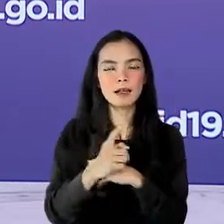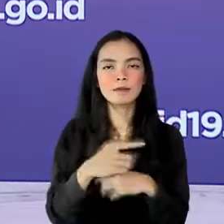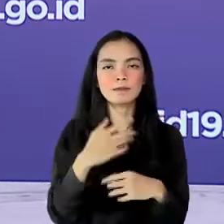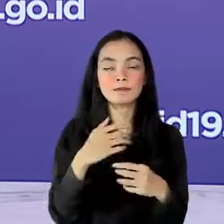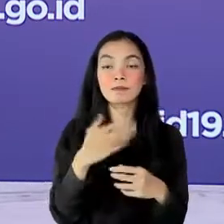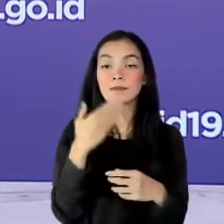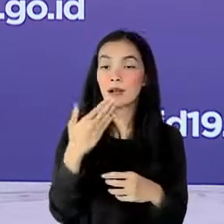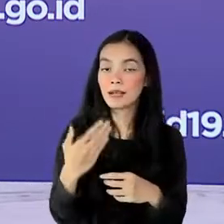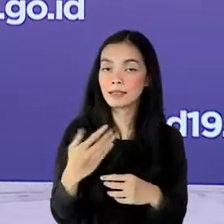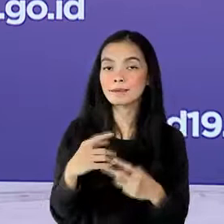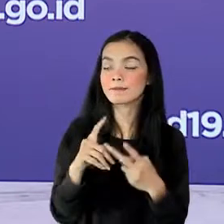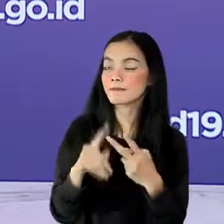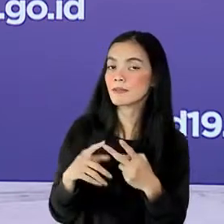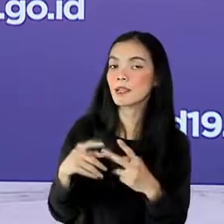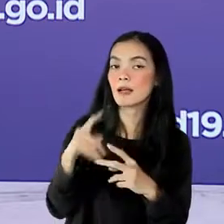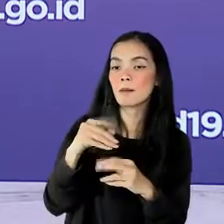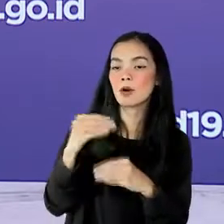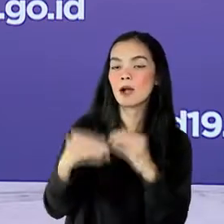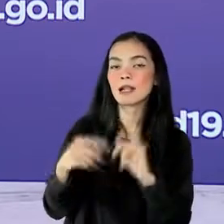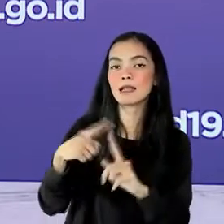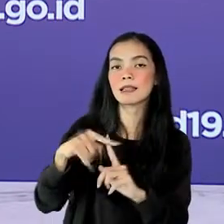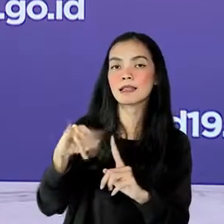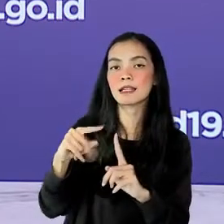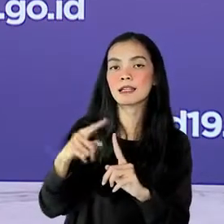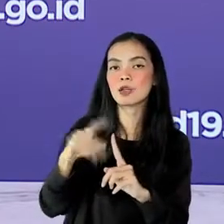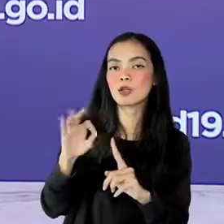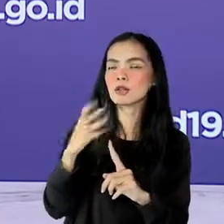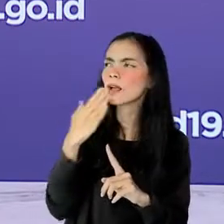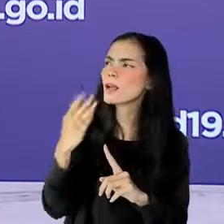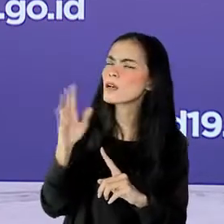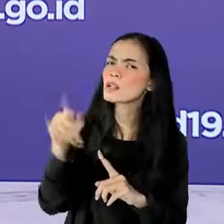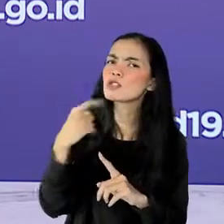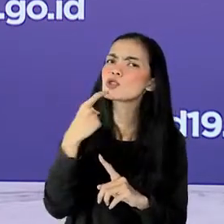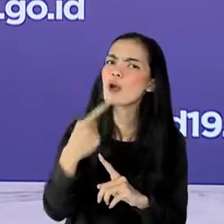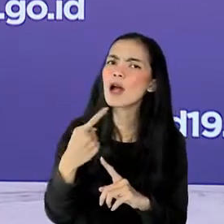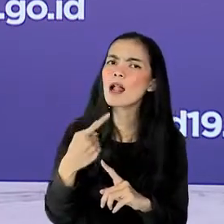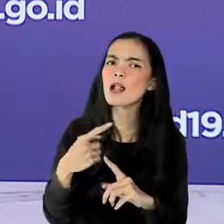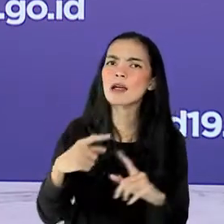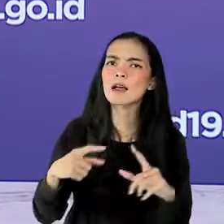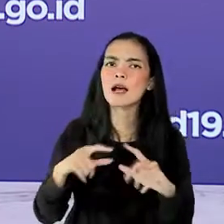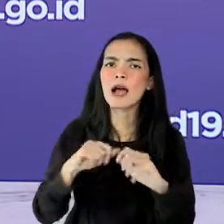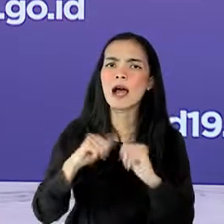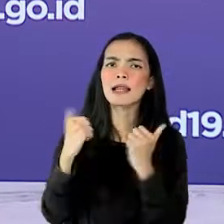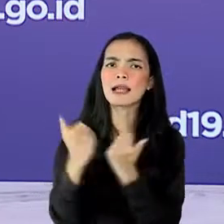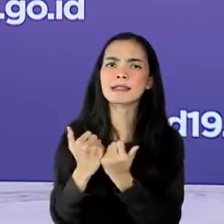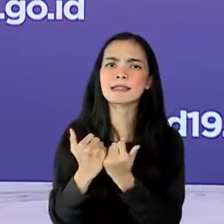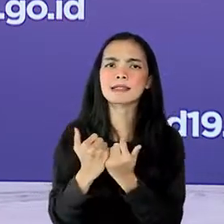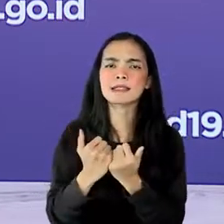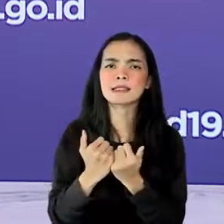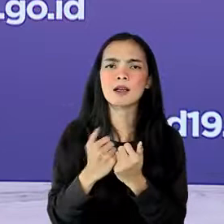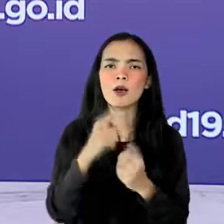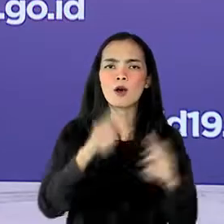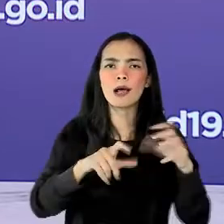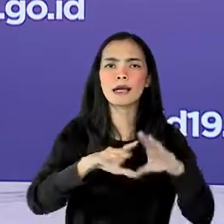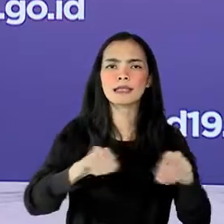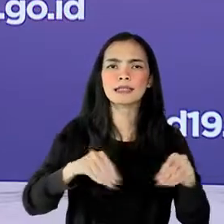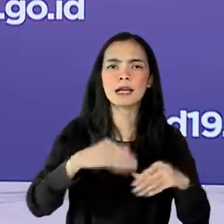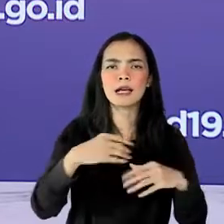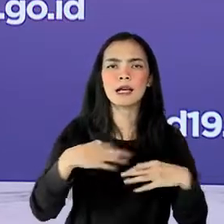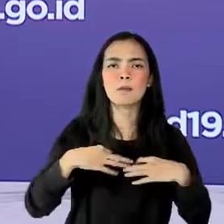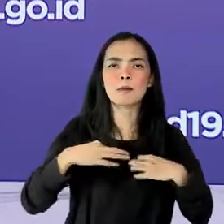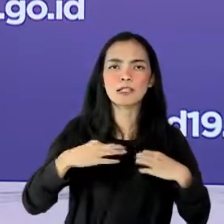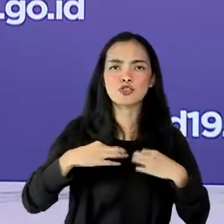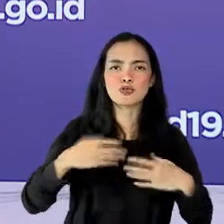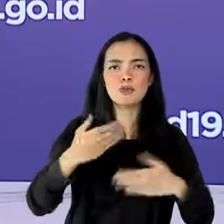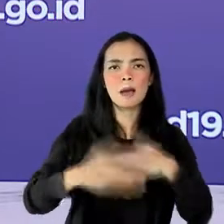selanjutnya dari tirto.id ingin meminta tanggapan terkait dengan aliansi buru garmen tekstil sepatu dan